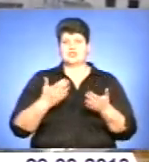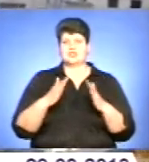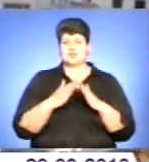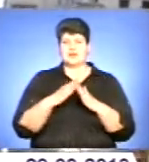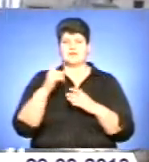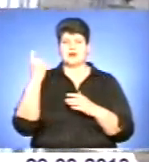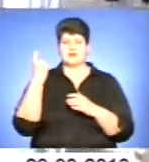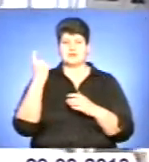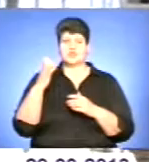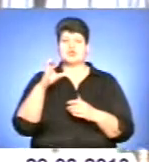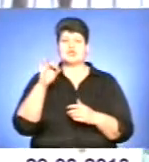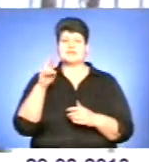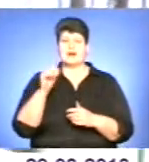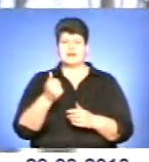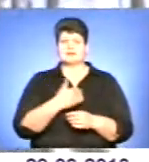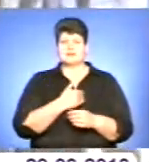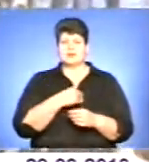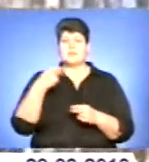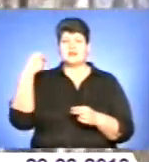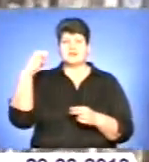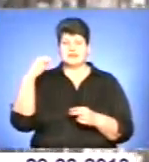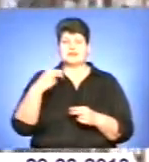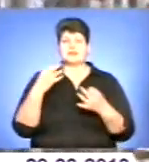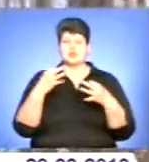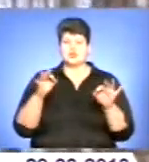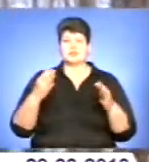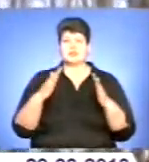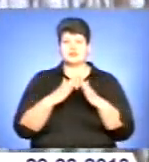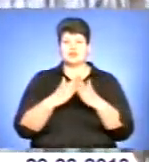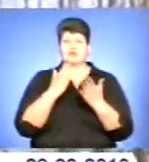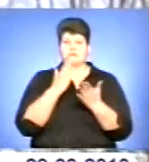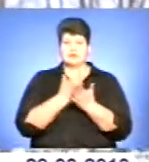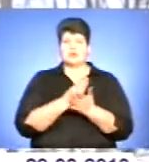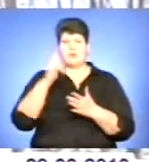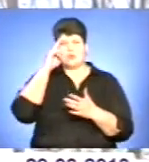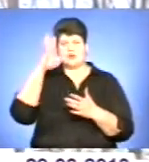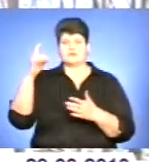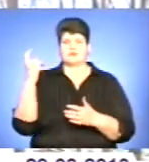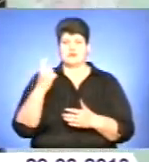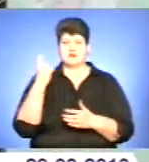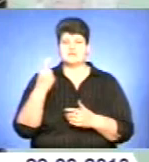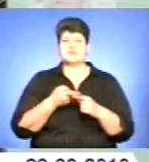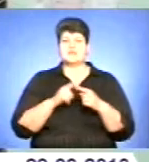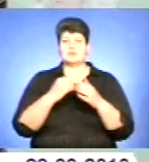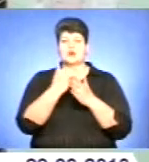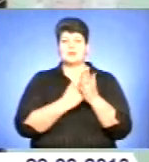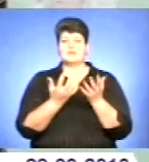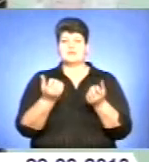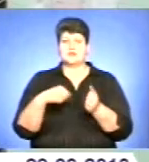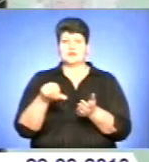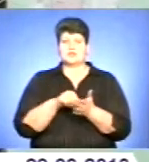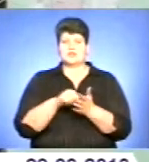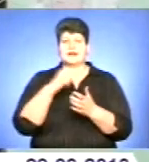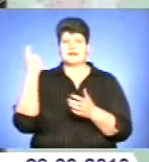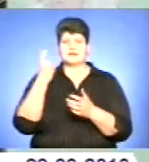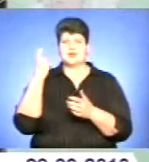Соціальна ініціатива президента «Доступне житло» набуває все більшої популярності на Харківщині. У цій програмі взяла участь харків'янка